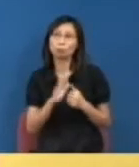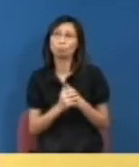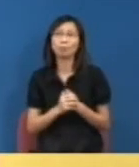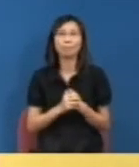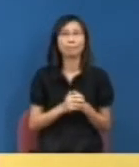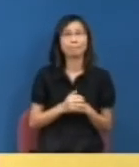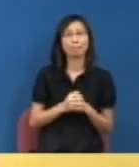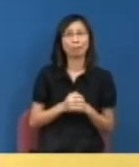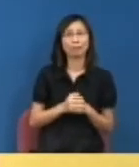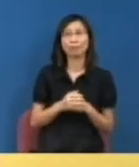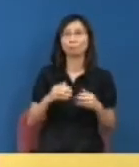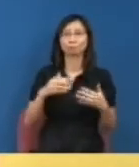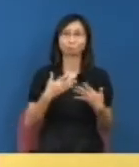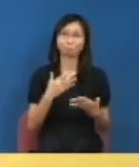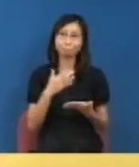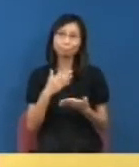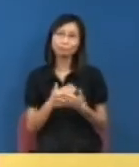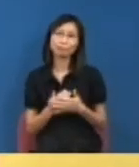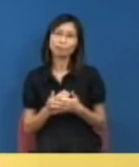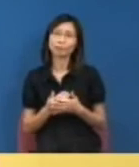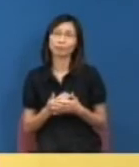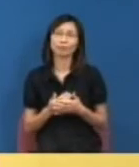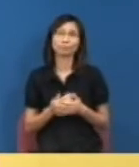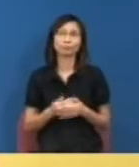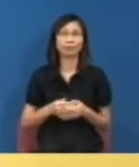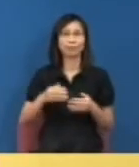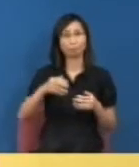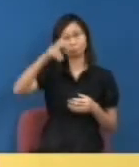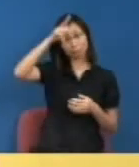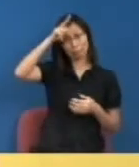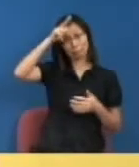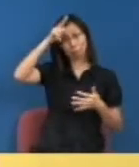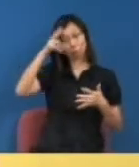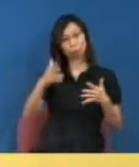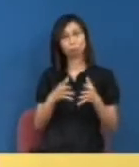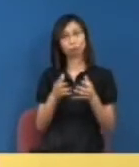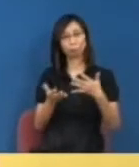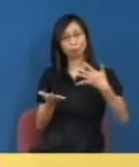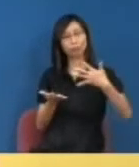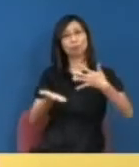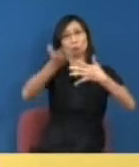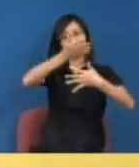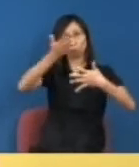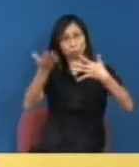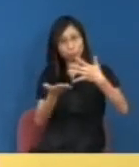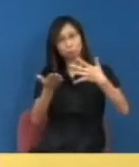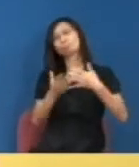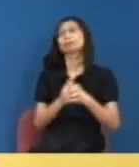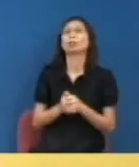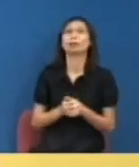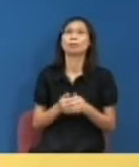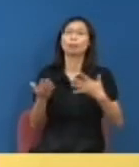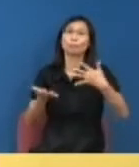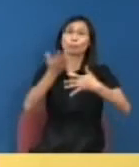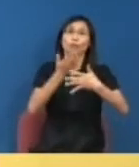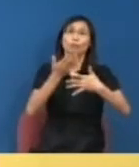浅拍悲為問其官階之大小官階大者特別歡迎該為